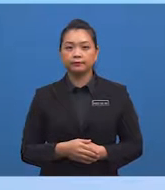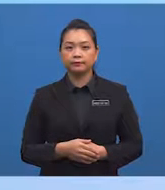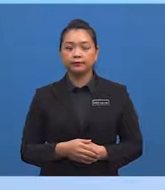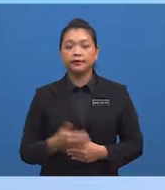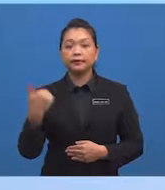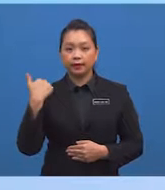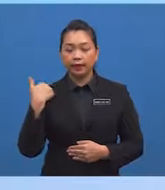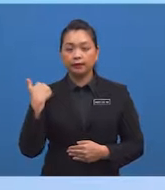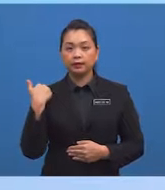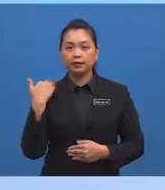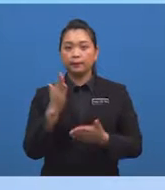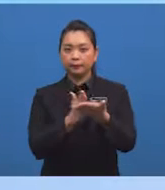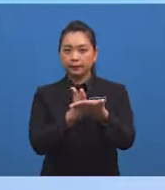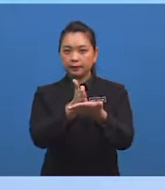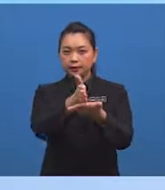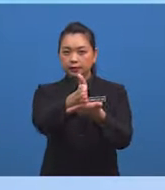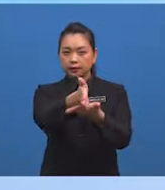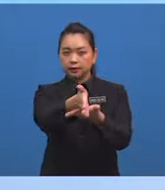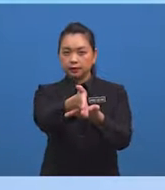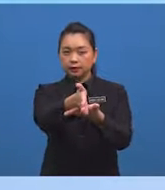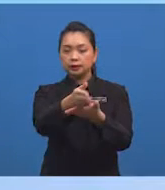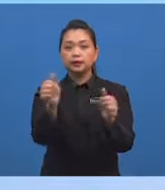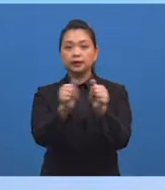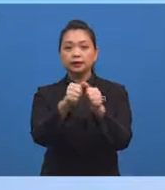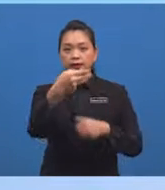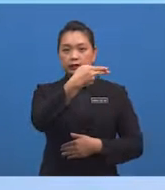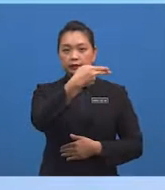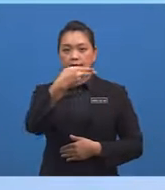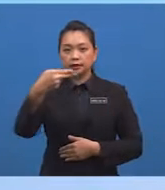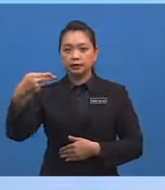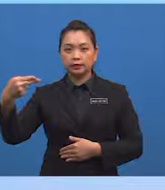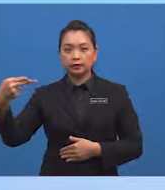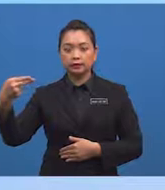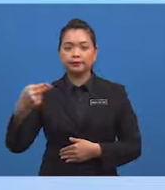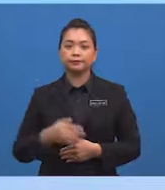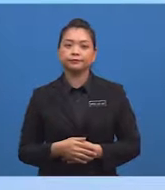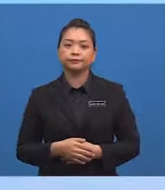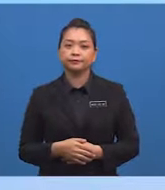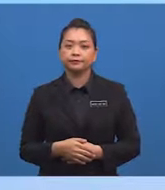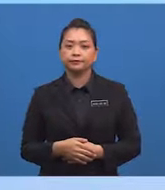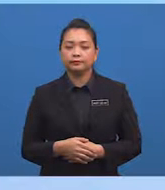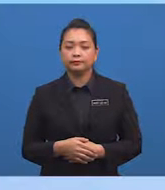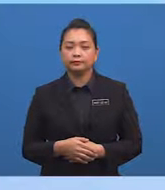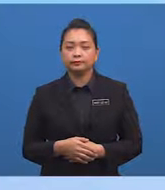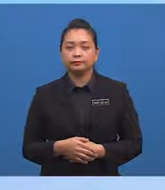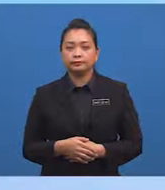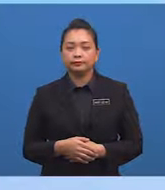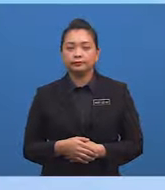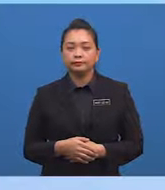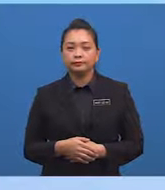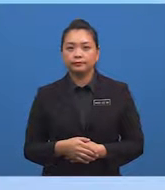persilangan antara garis selari dan garis rentas lintang Sudut